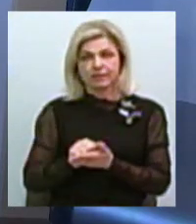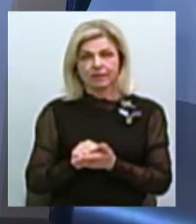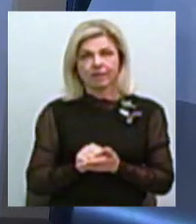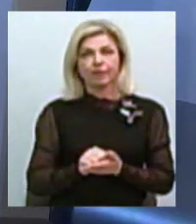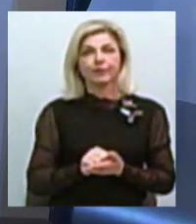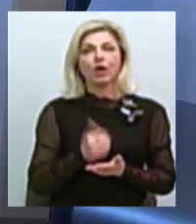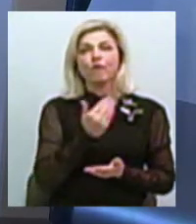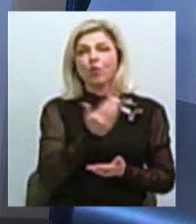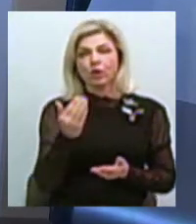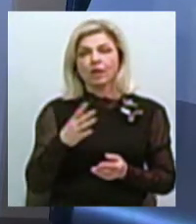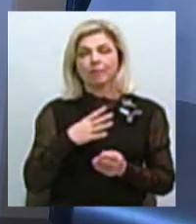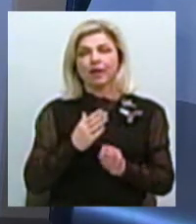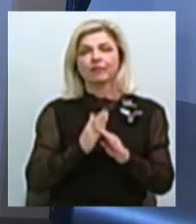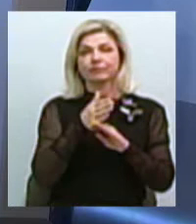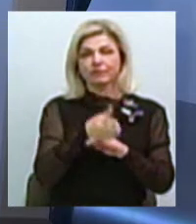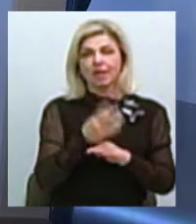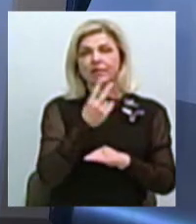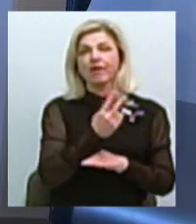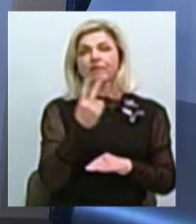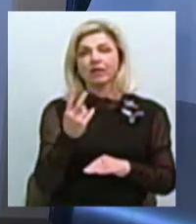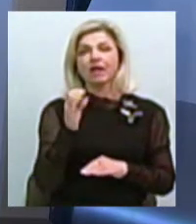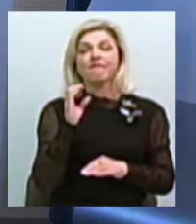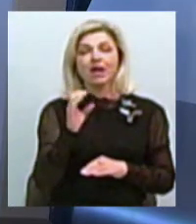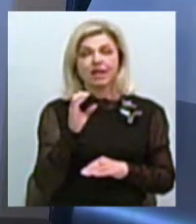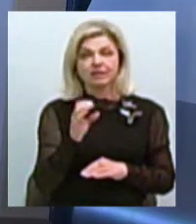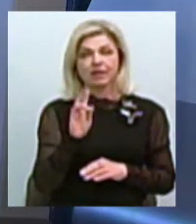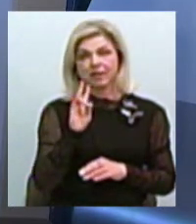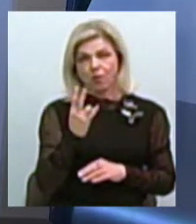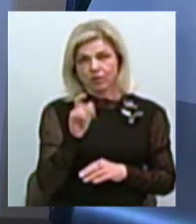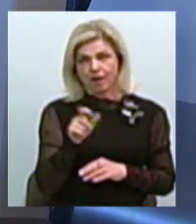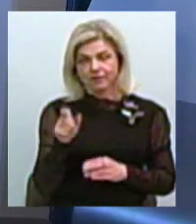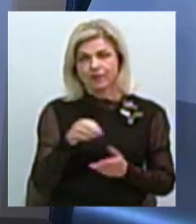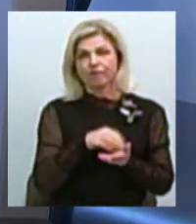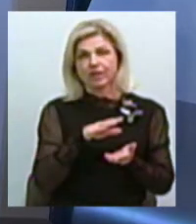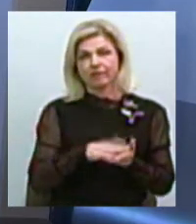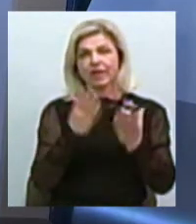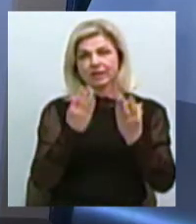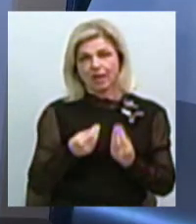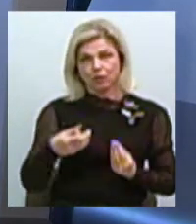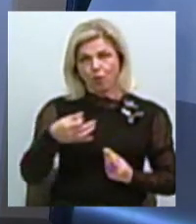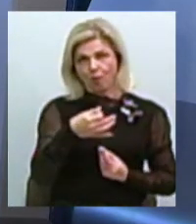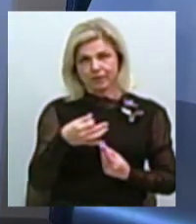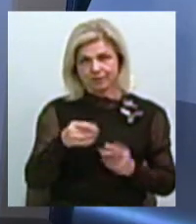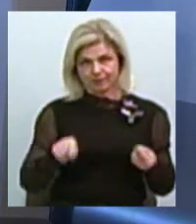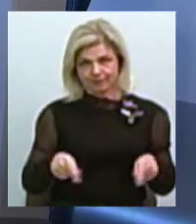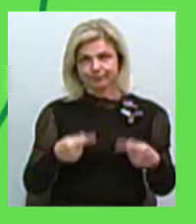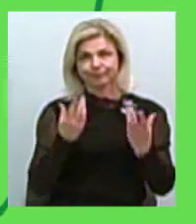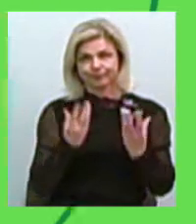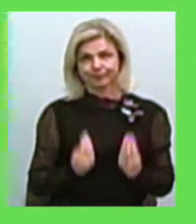Філімона. Вони були свідками того, як 22 вересня миколаївці відзначали День народження області.